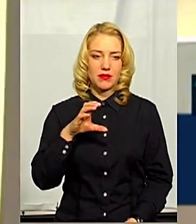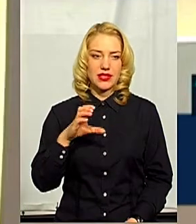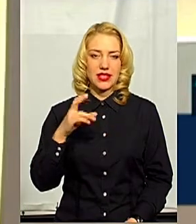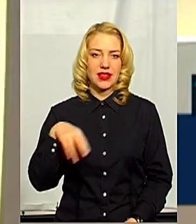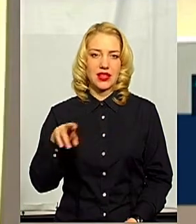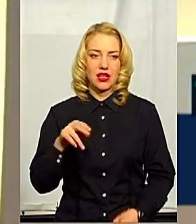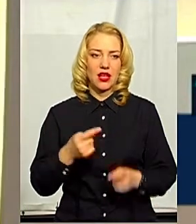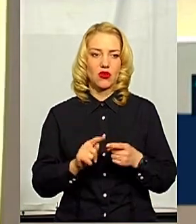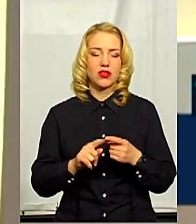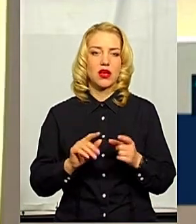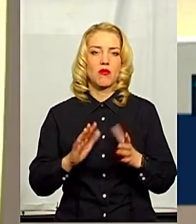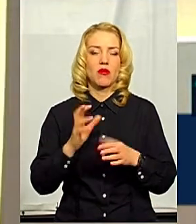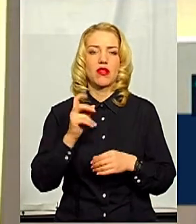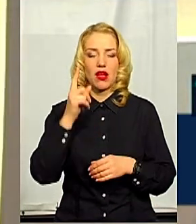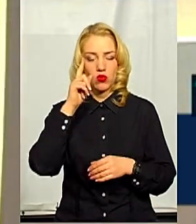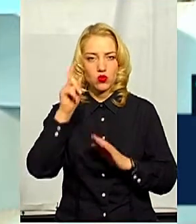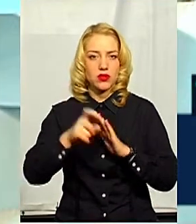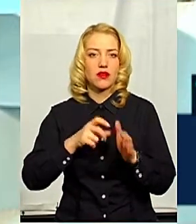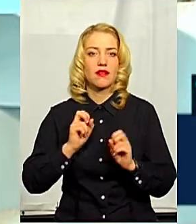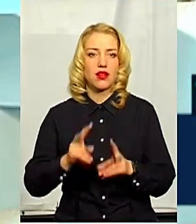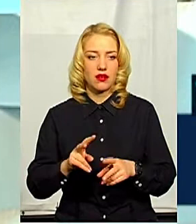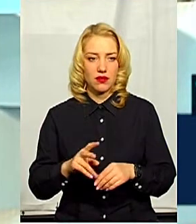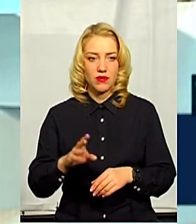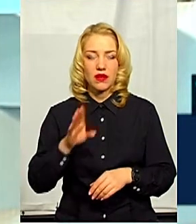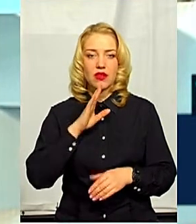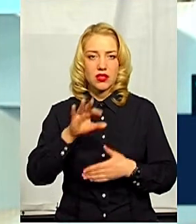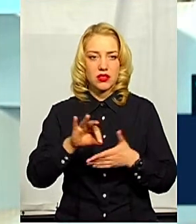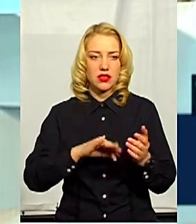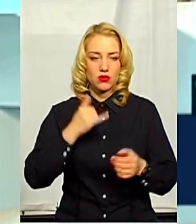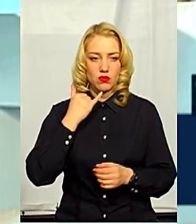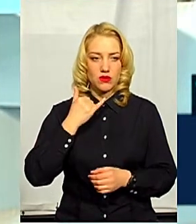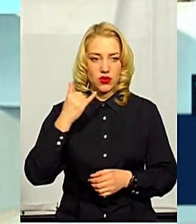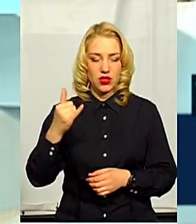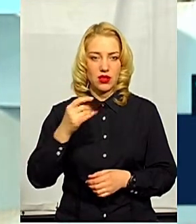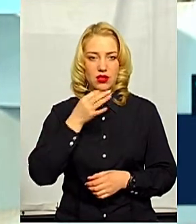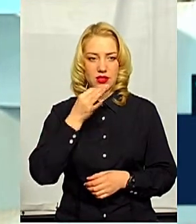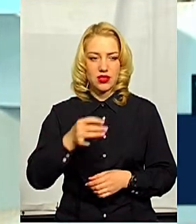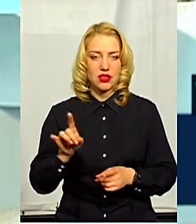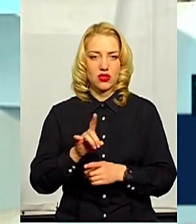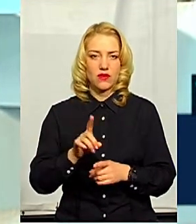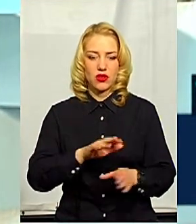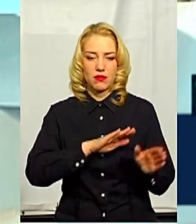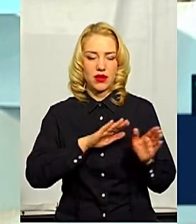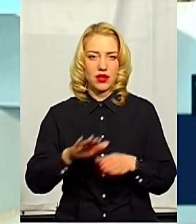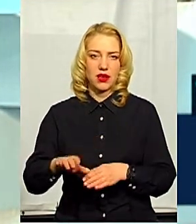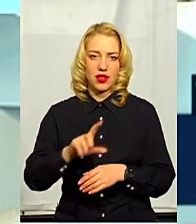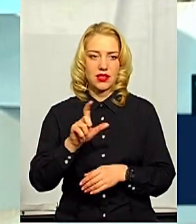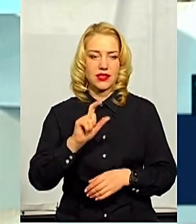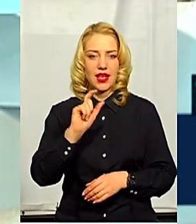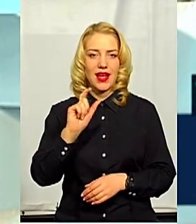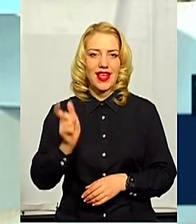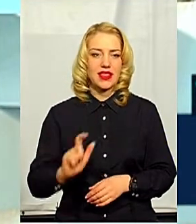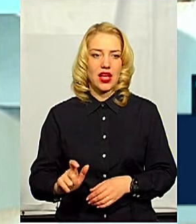оцей момент яким чином дізналися? Як вона дала... Зразу ж вона позвонила по телефону і сказала, що вона приїхала з Італії.